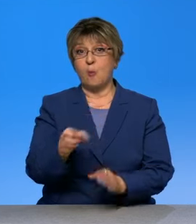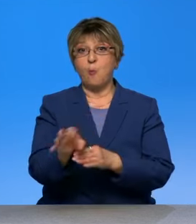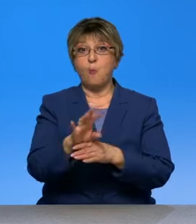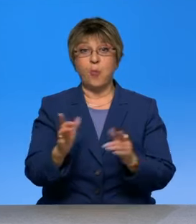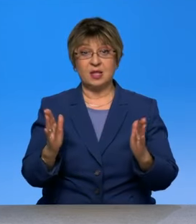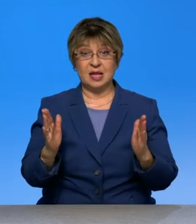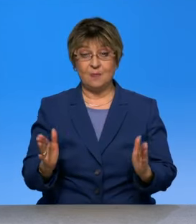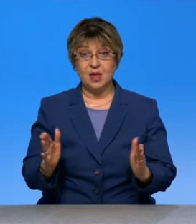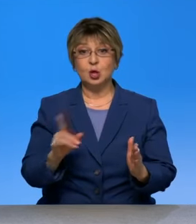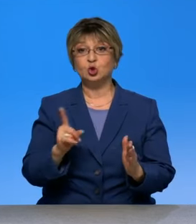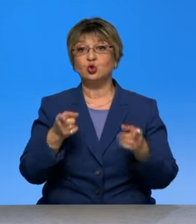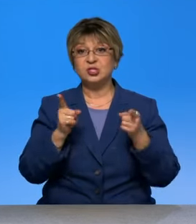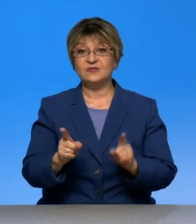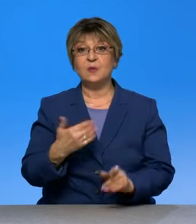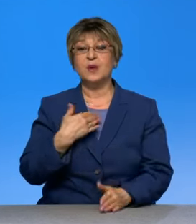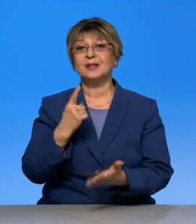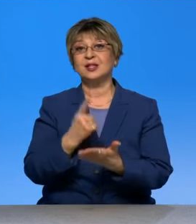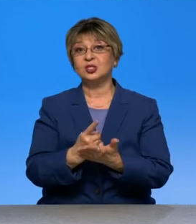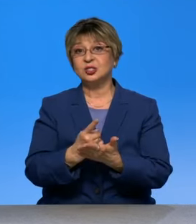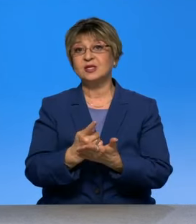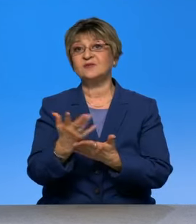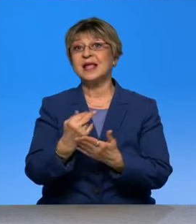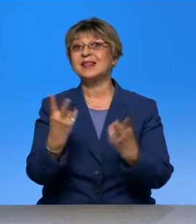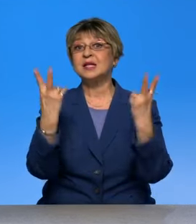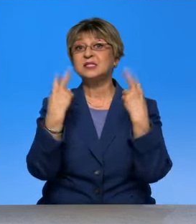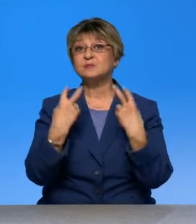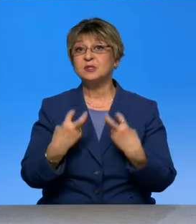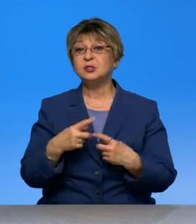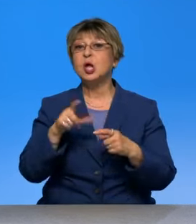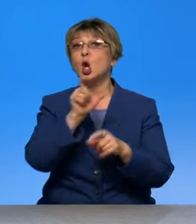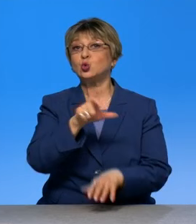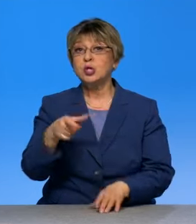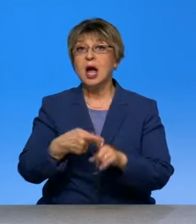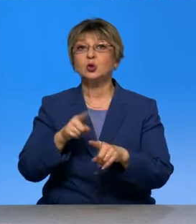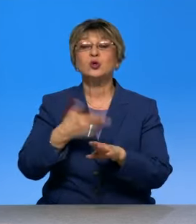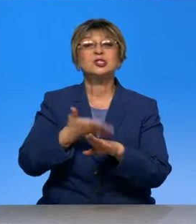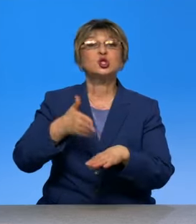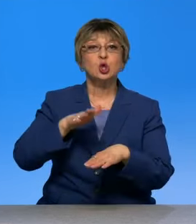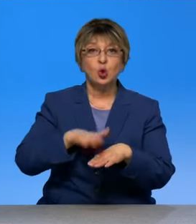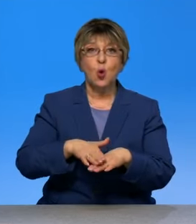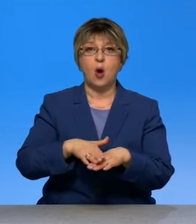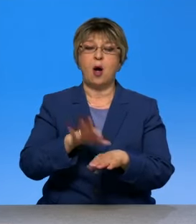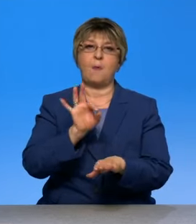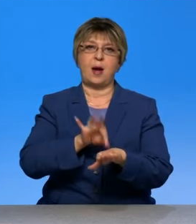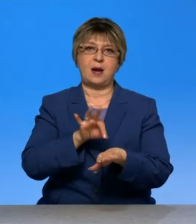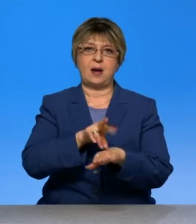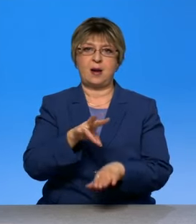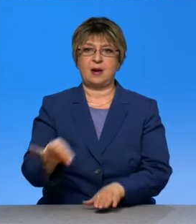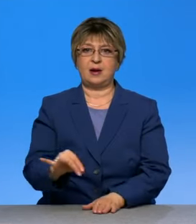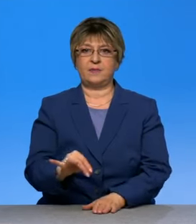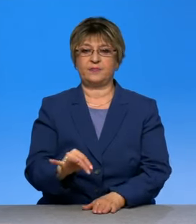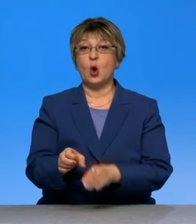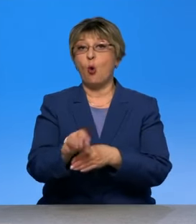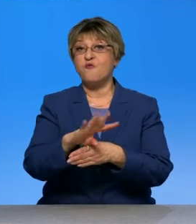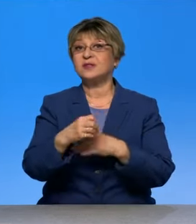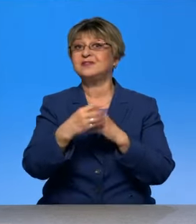Минздрава, что действительно мы должны взять на диспансеризацию тех людей, которые тяжело болели COVID-19. Почему? Потому что тоже не